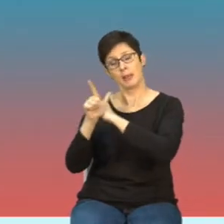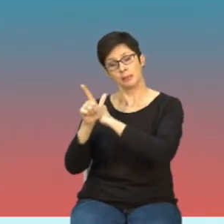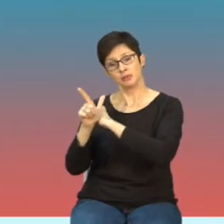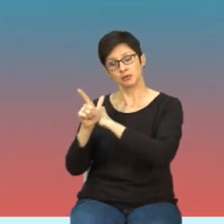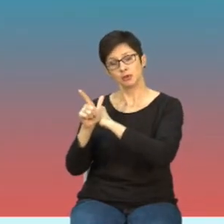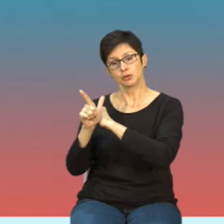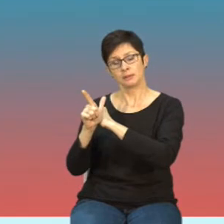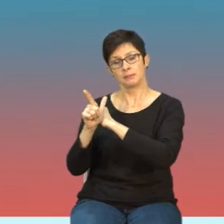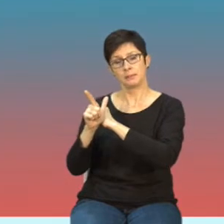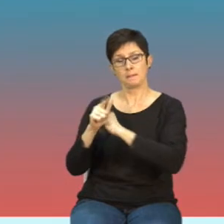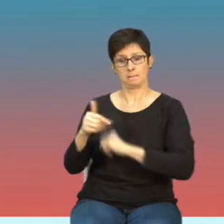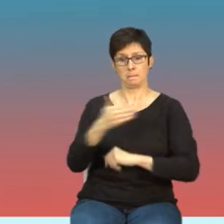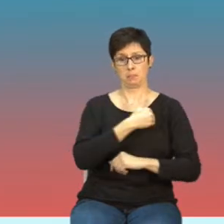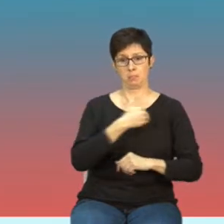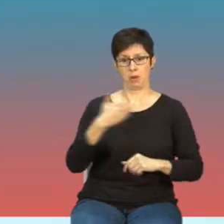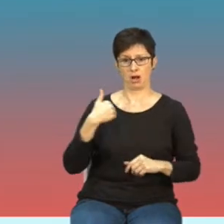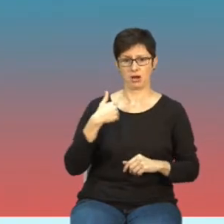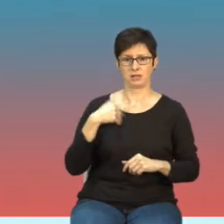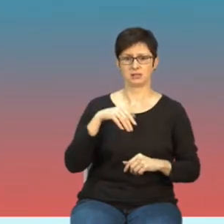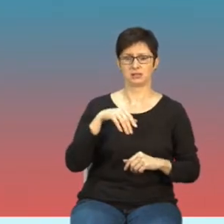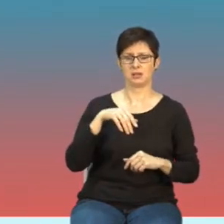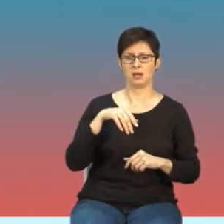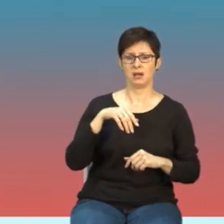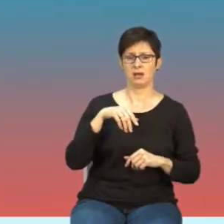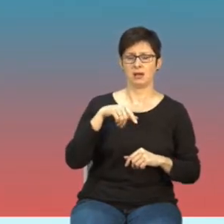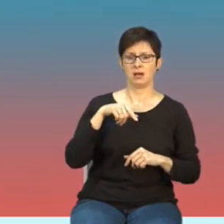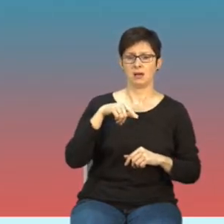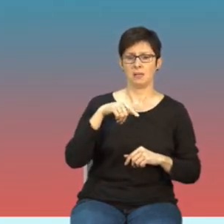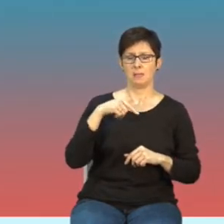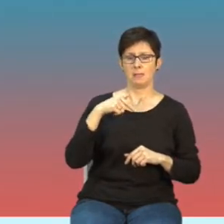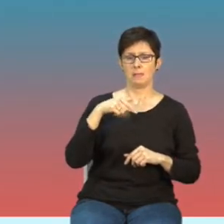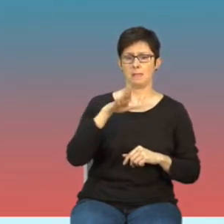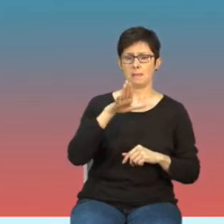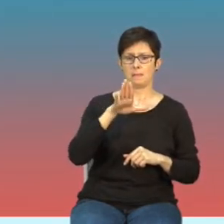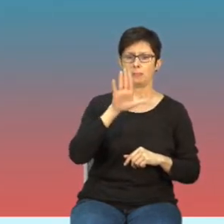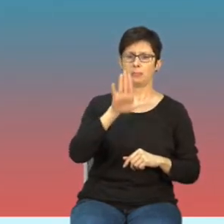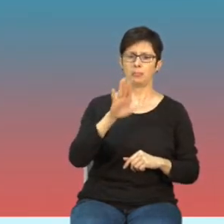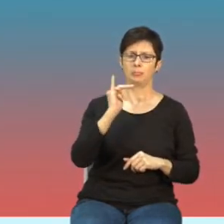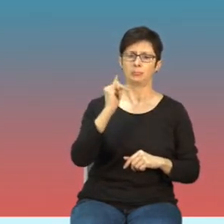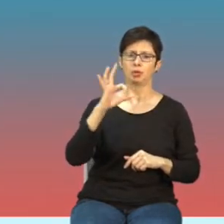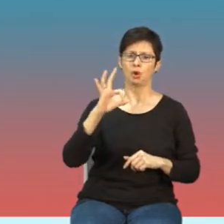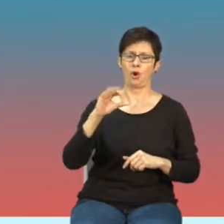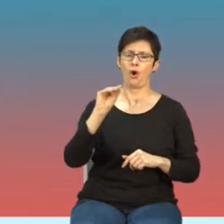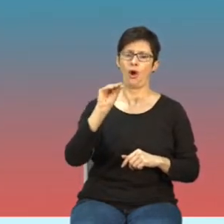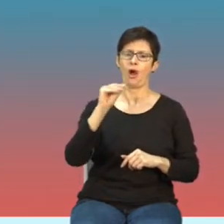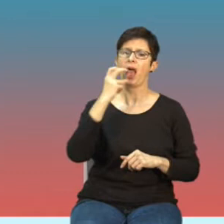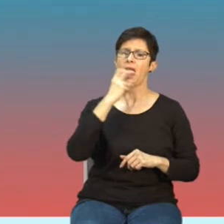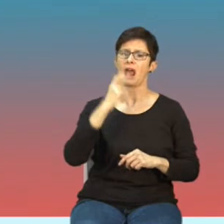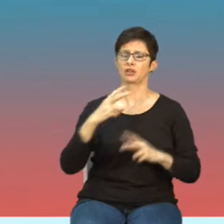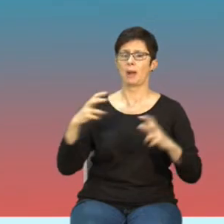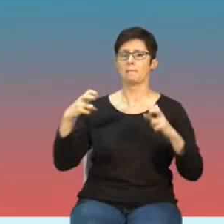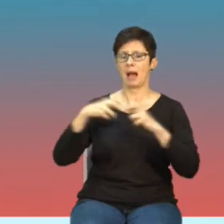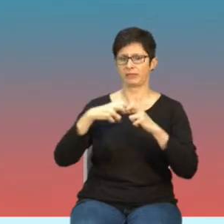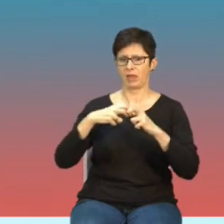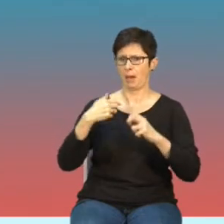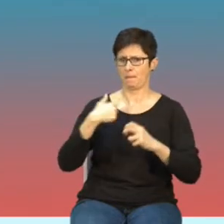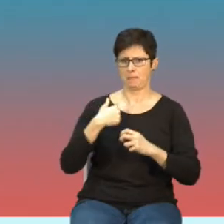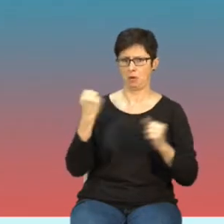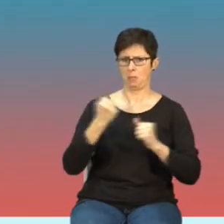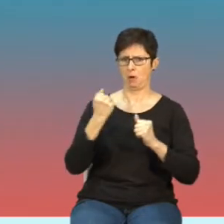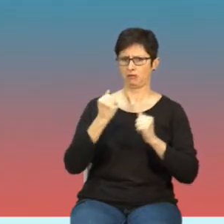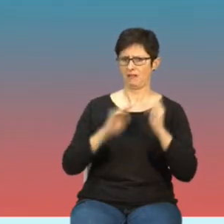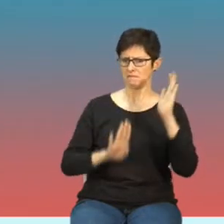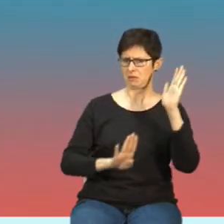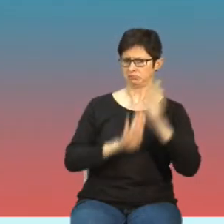70., polski bioelektromagnetyz był jednym z najbardziej znaczących w świecie. Te